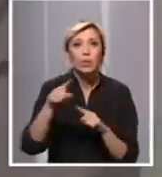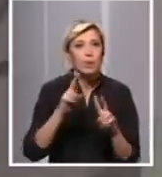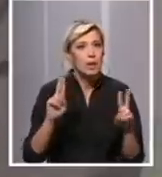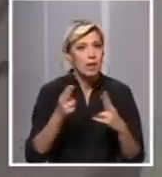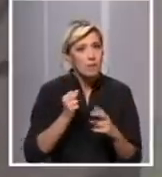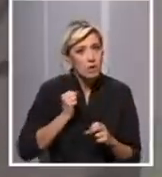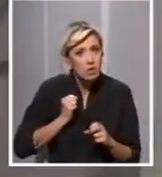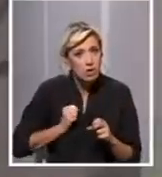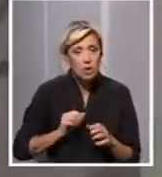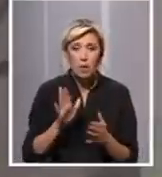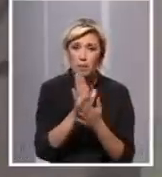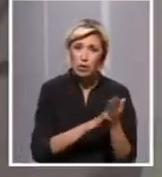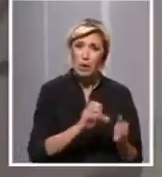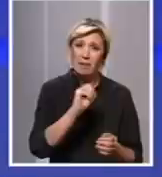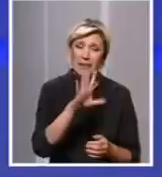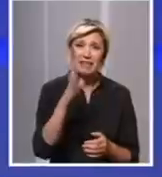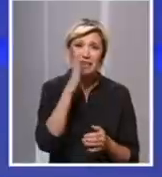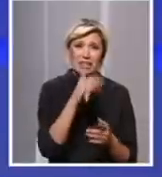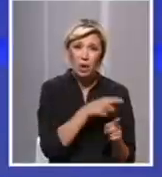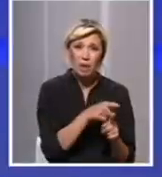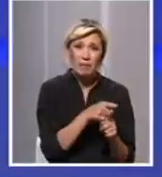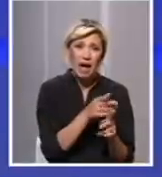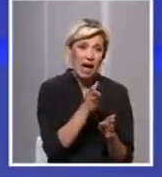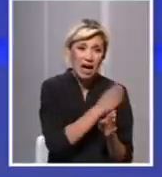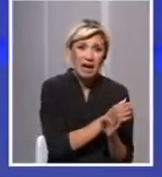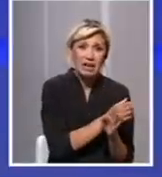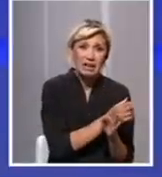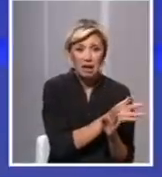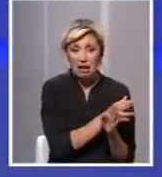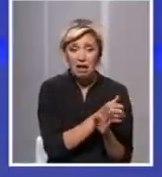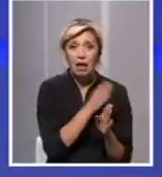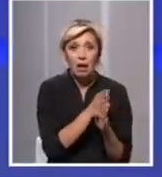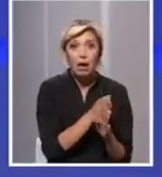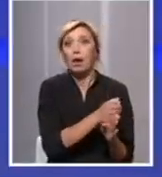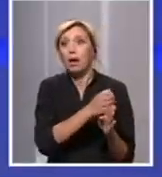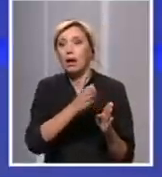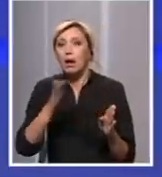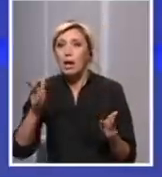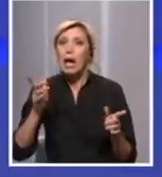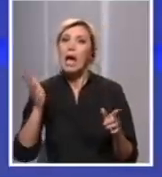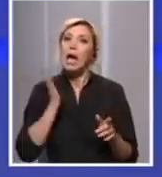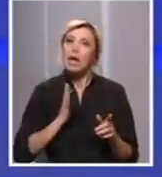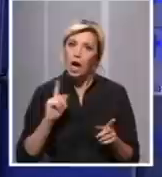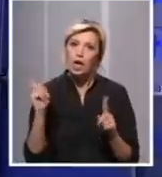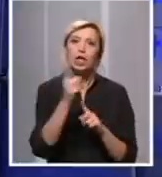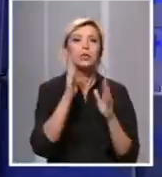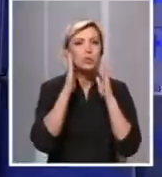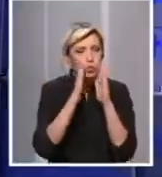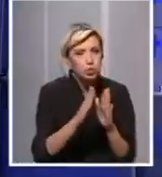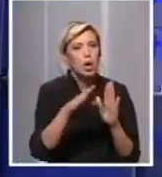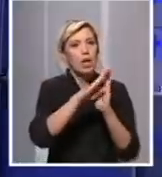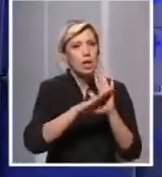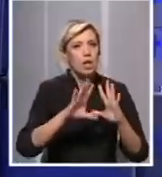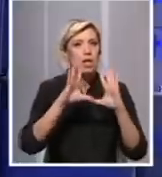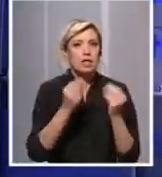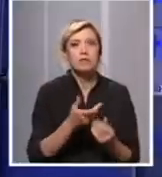15. marta ili nešto i pre toga naši sugrađani su vrlo striktno se pridržavali mera i bilo je neminovno da u